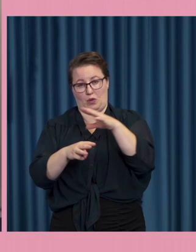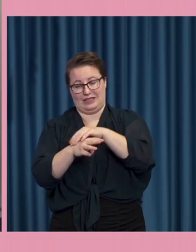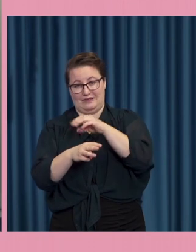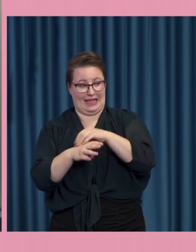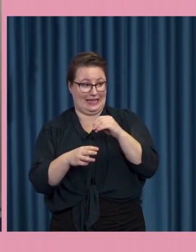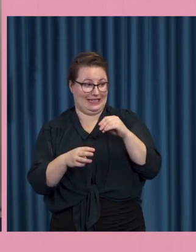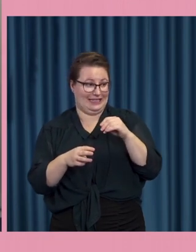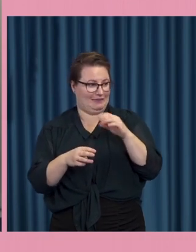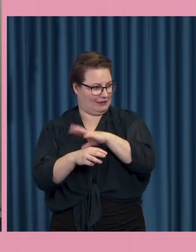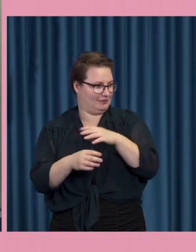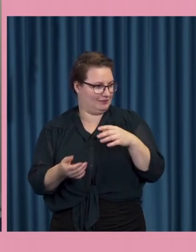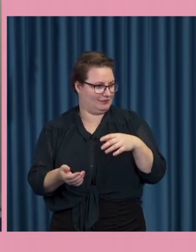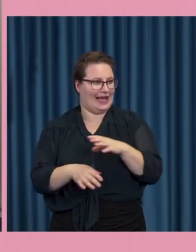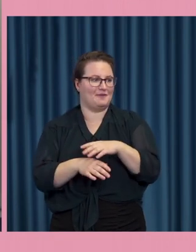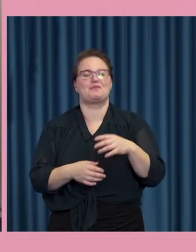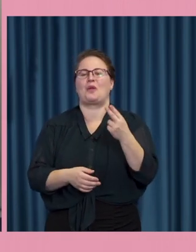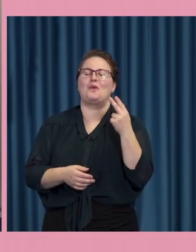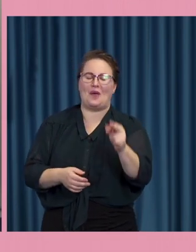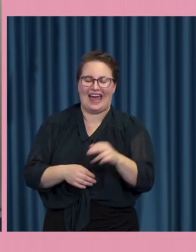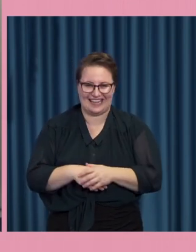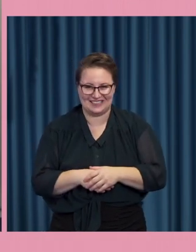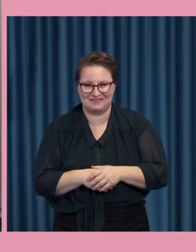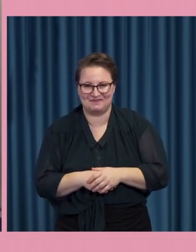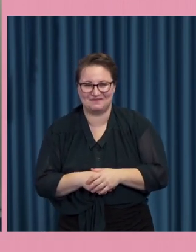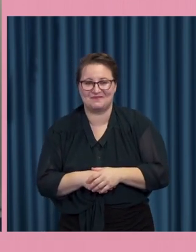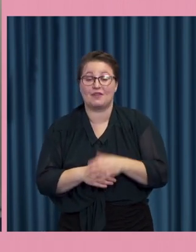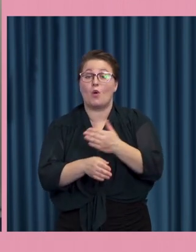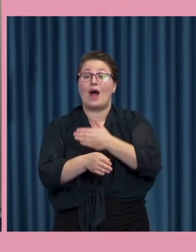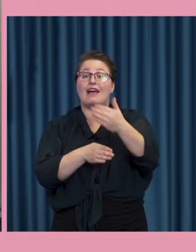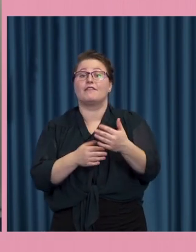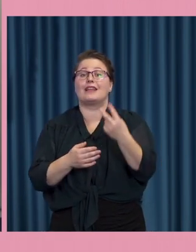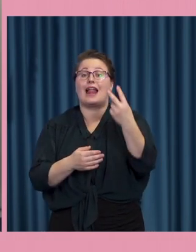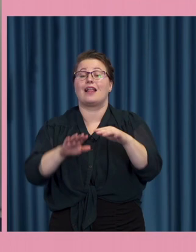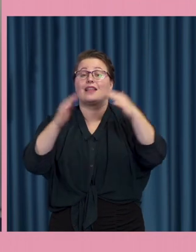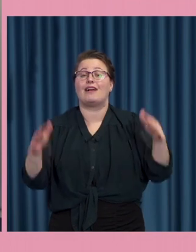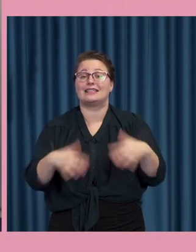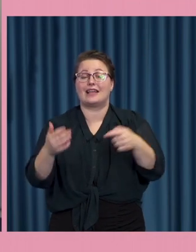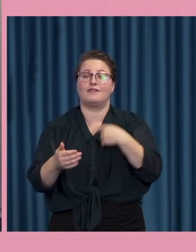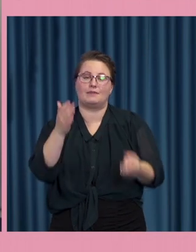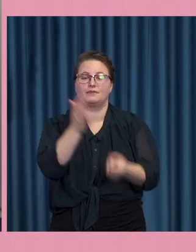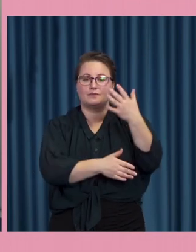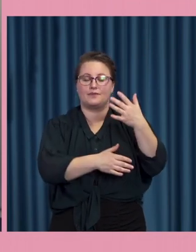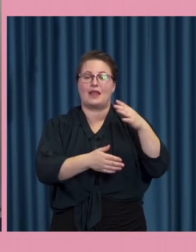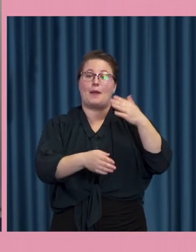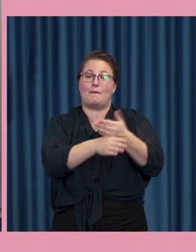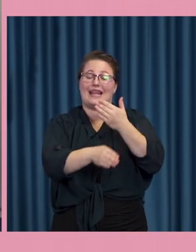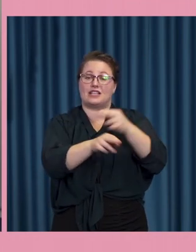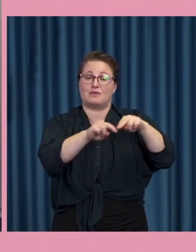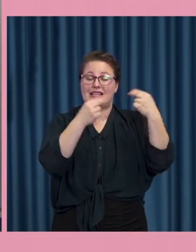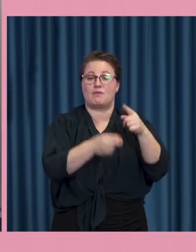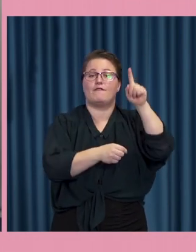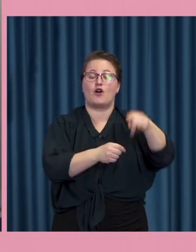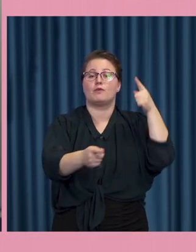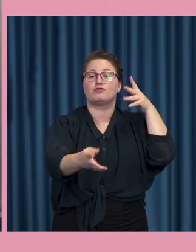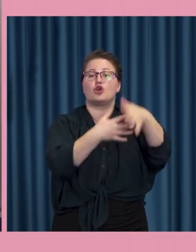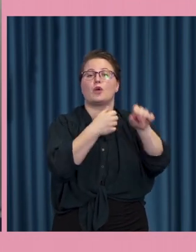sen är det så att efter andra världskriget då inrättade vi någonting som heter beredskapsnämnden för psykologiskt försvar senare